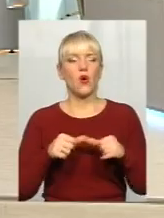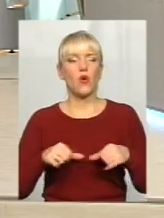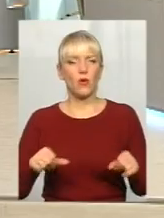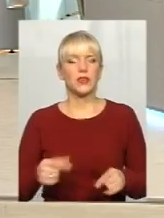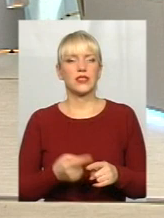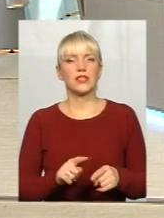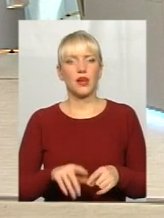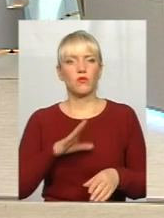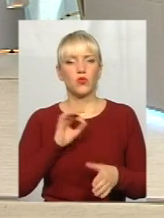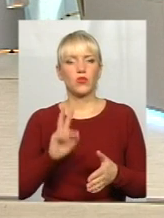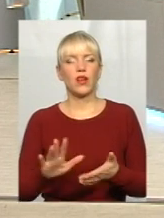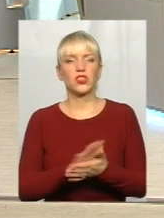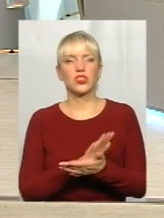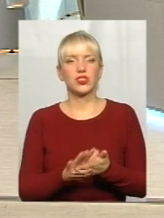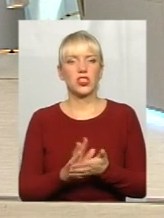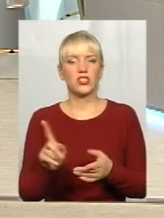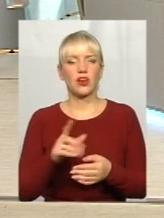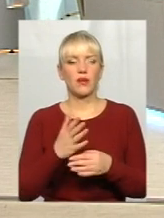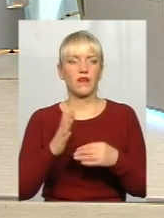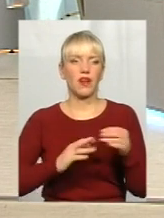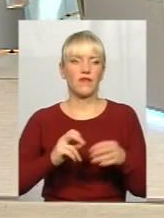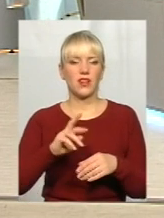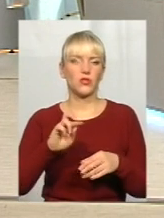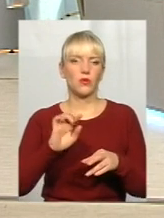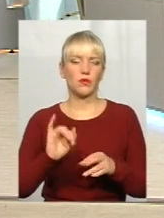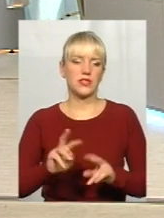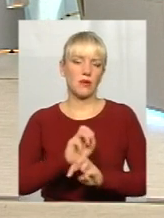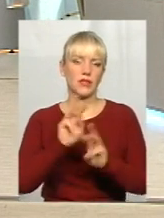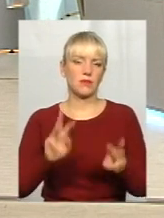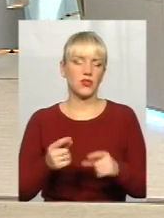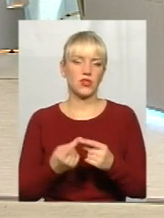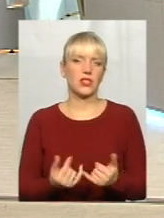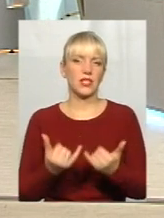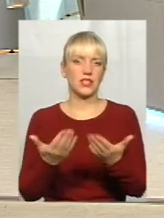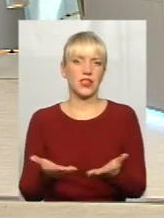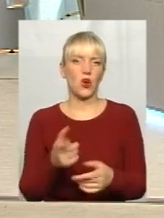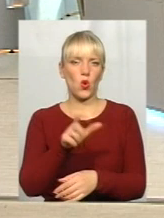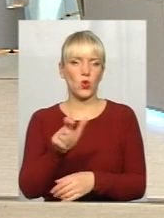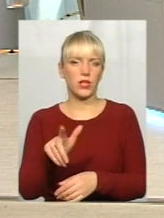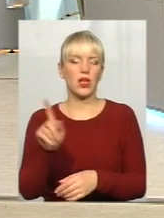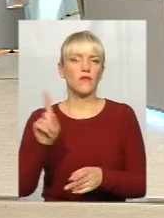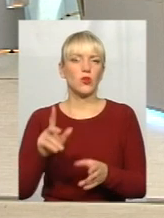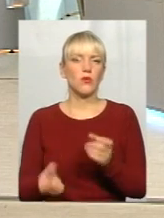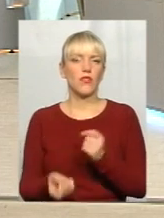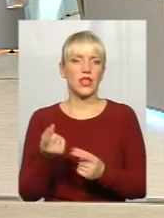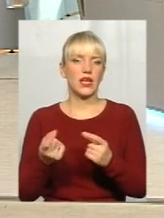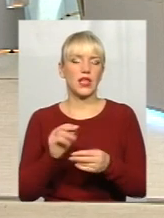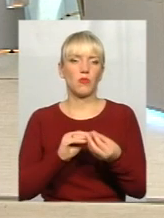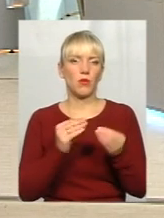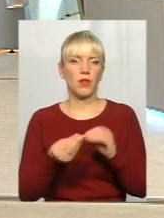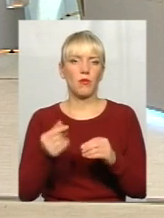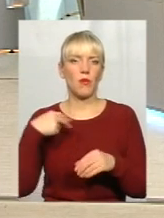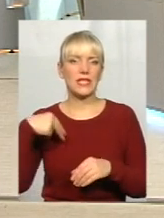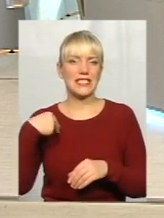тим частинощем, який мало би кваліфікацію хоч якусь забезпечити для тих людей. Але в чому виникла проблема в президентській